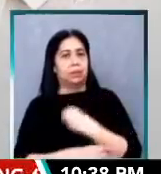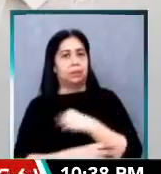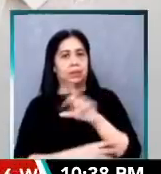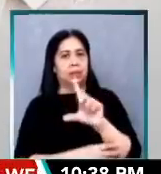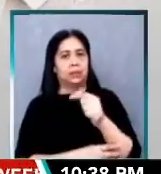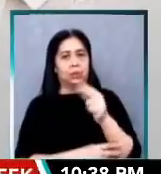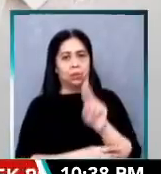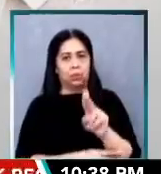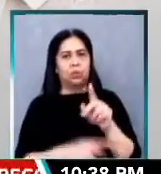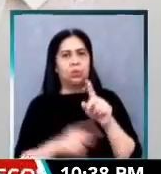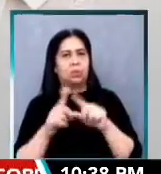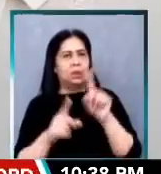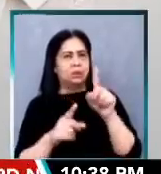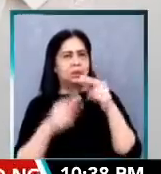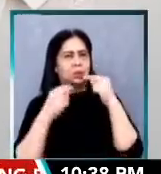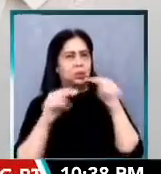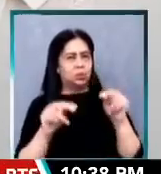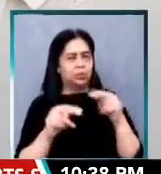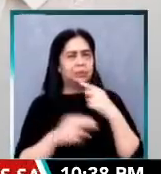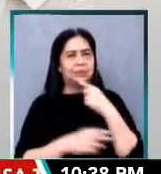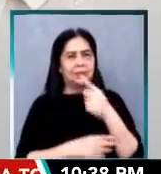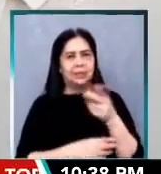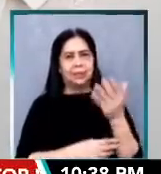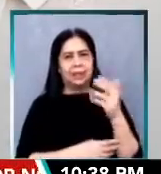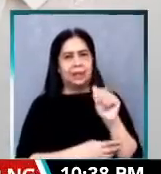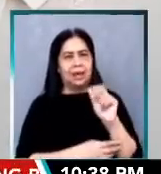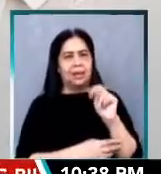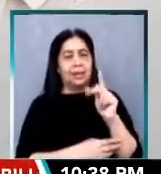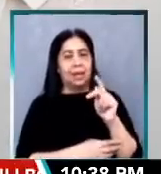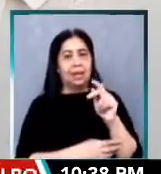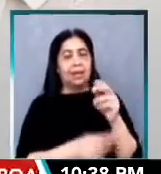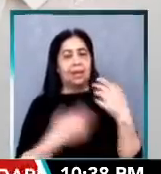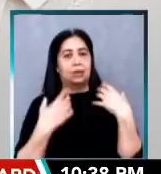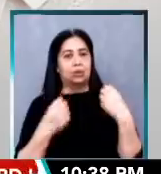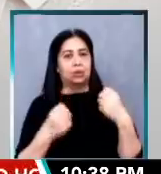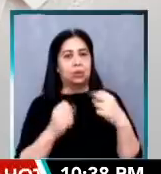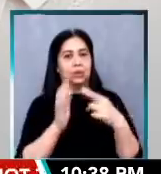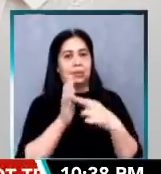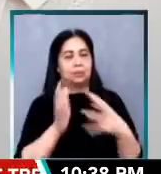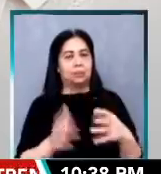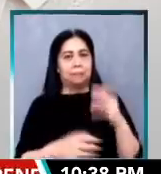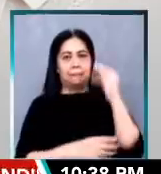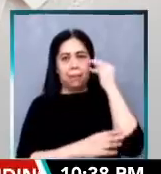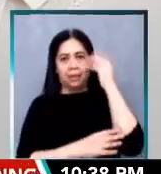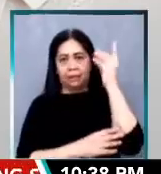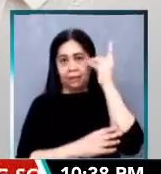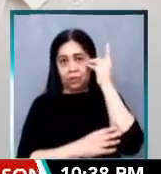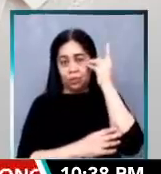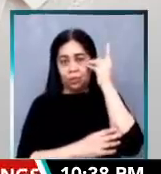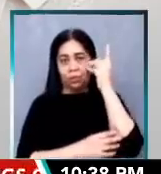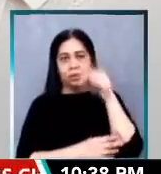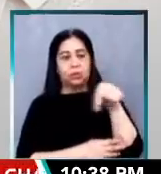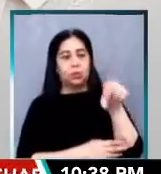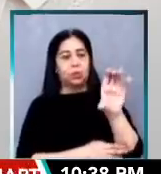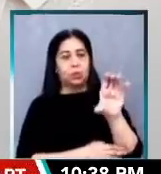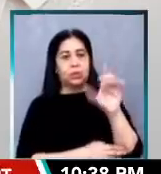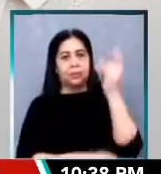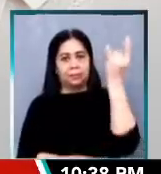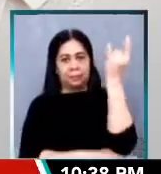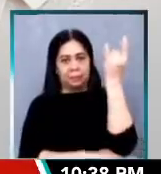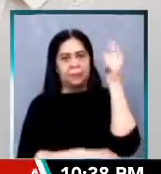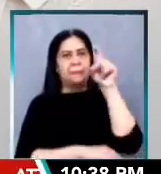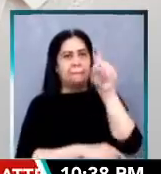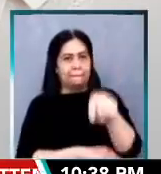isang news release, sinabi ni Anak Kalusugan Party List Representative Mike Defensor na sa Quezon City Memorial Circle daw sana nila